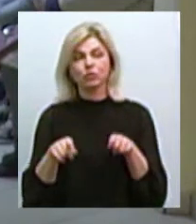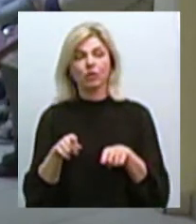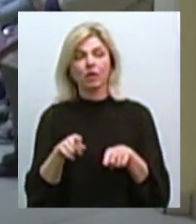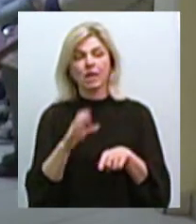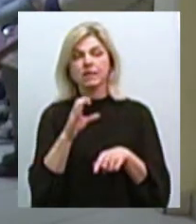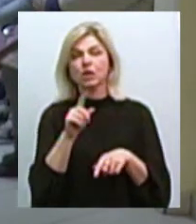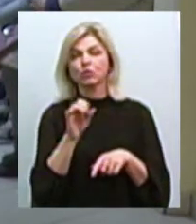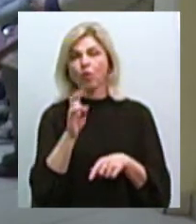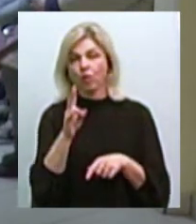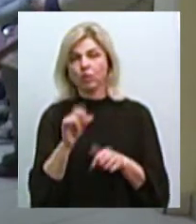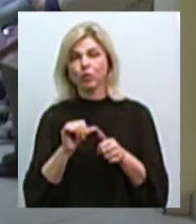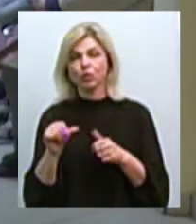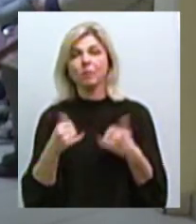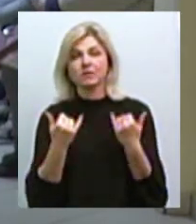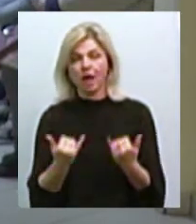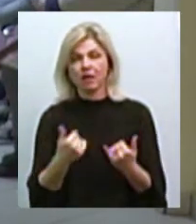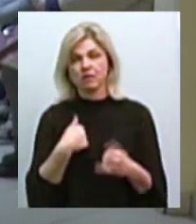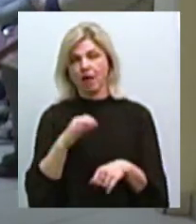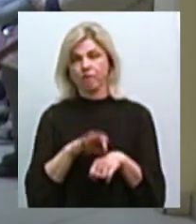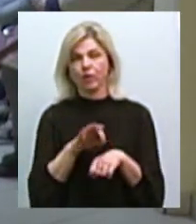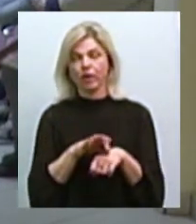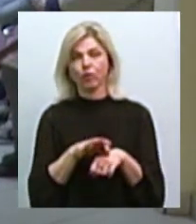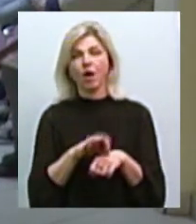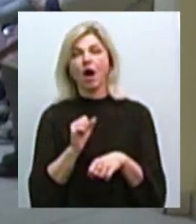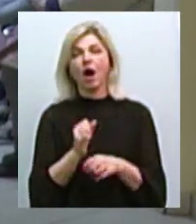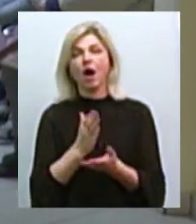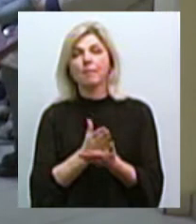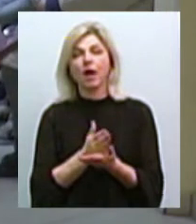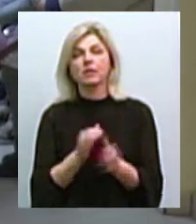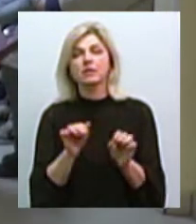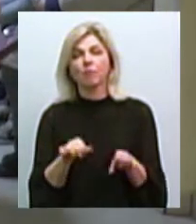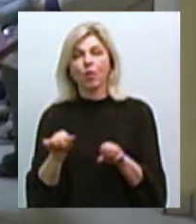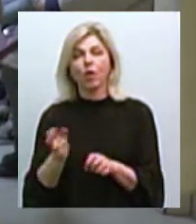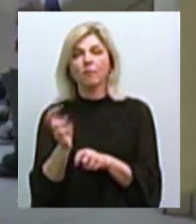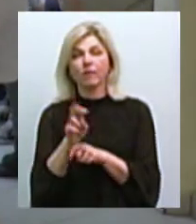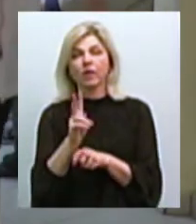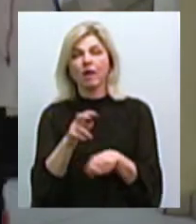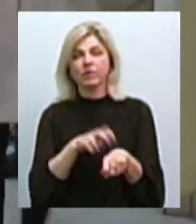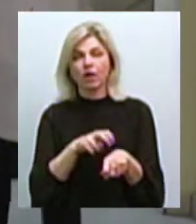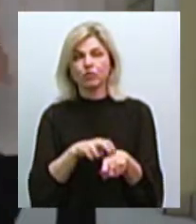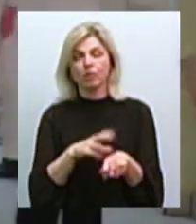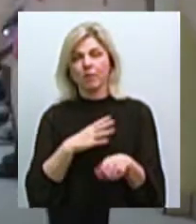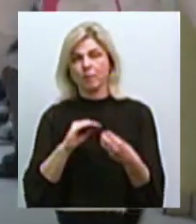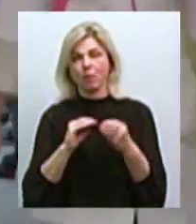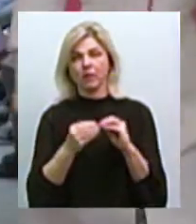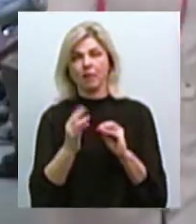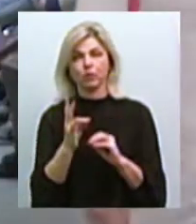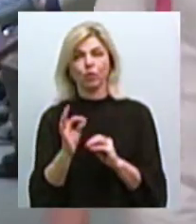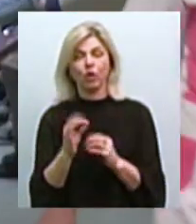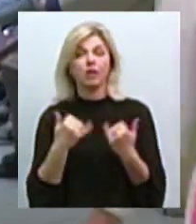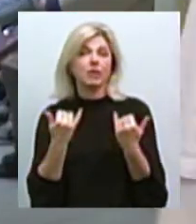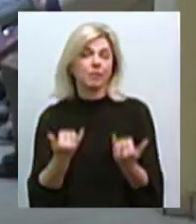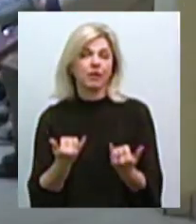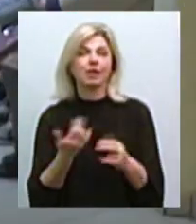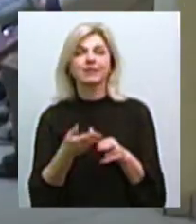сезон, особливо зараз, я хворію. А мати змогу потрапити до лікаря, це було проблемно. А тепер